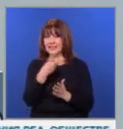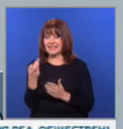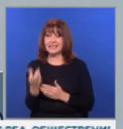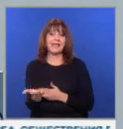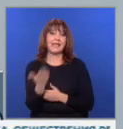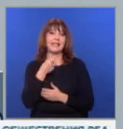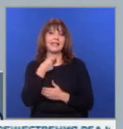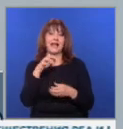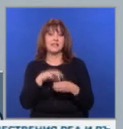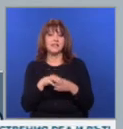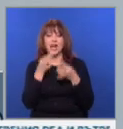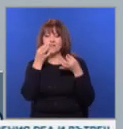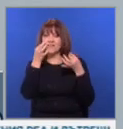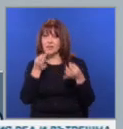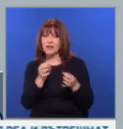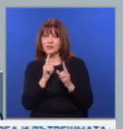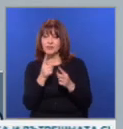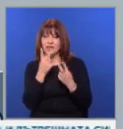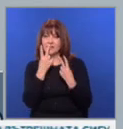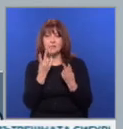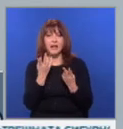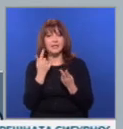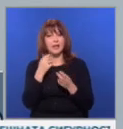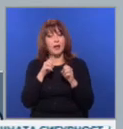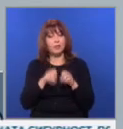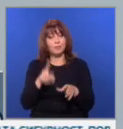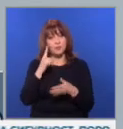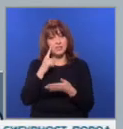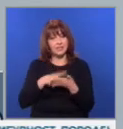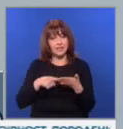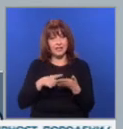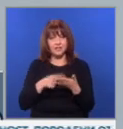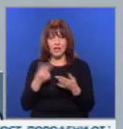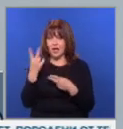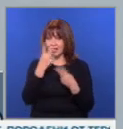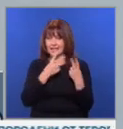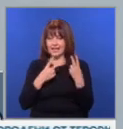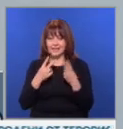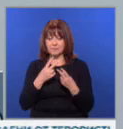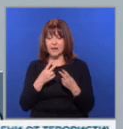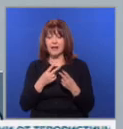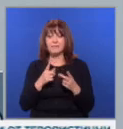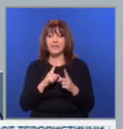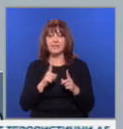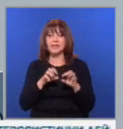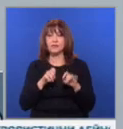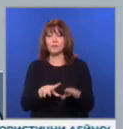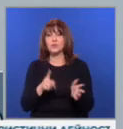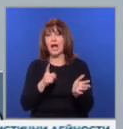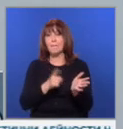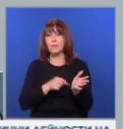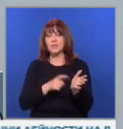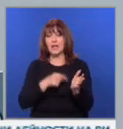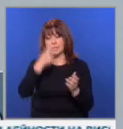Внимателно трябва да разгледаме къде са допуснатите грешки и да се получим от това посегателство срещу суверенитета ни. Но не е